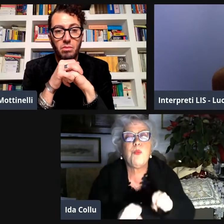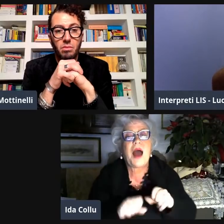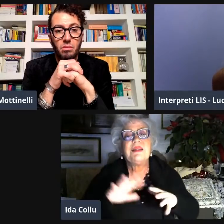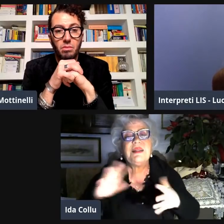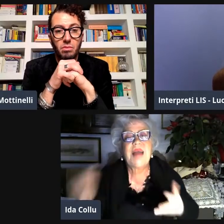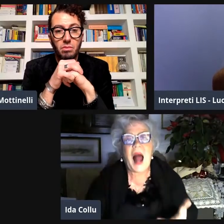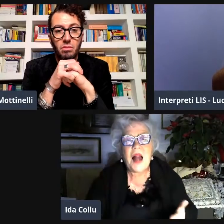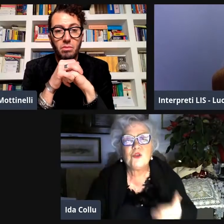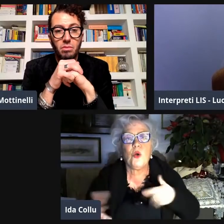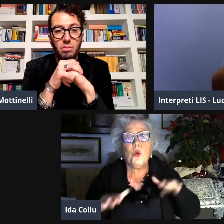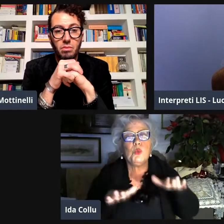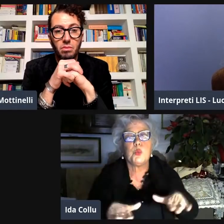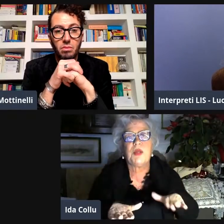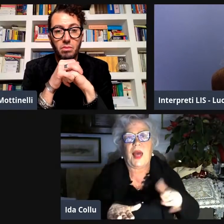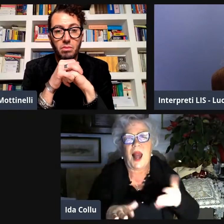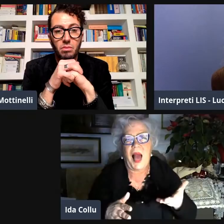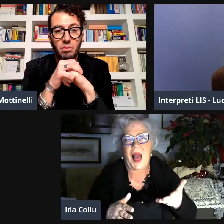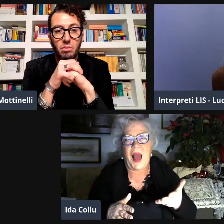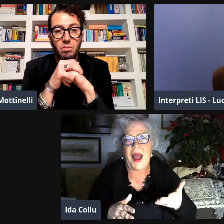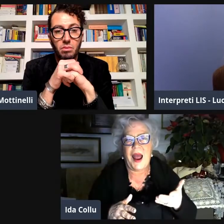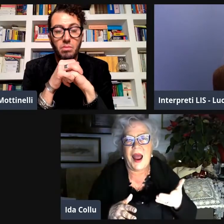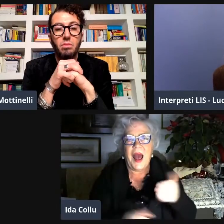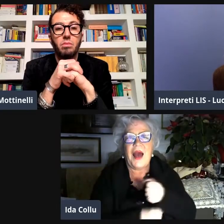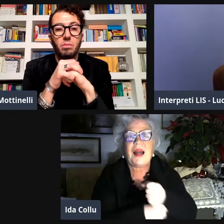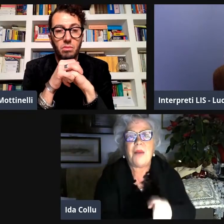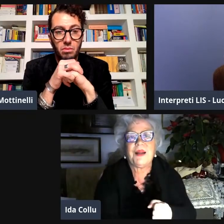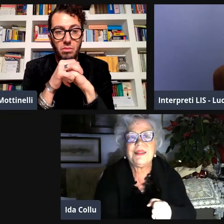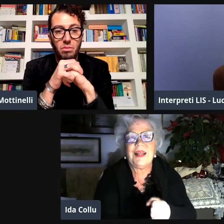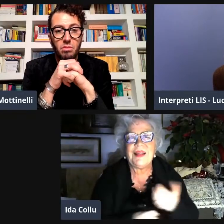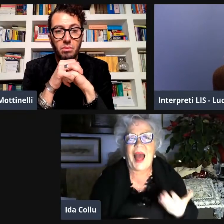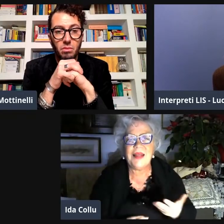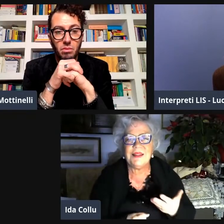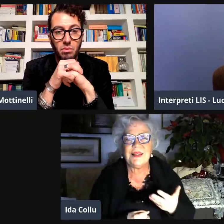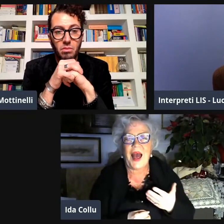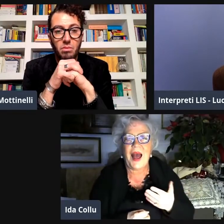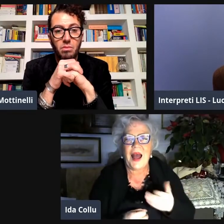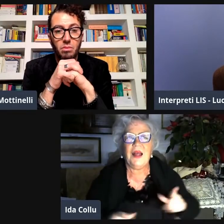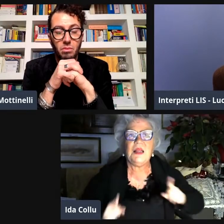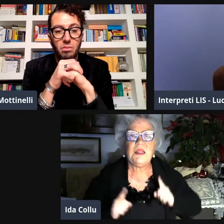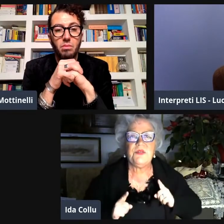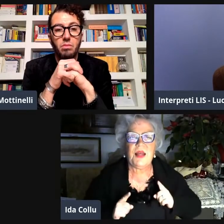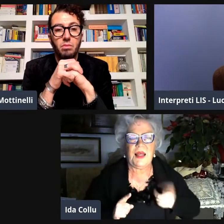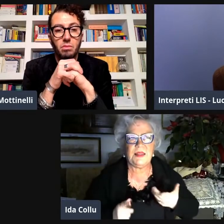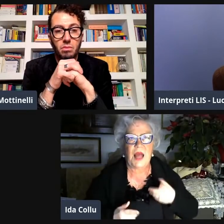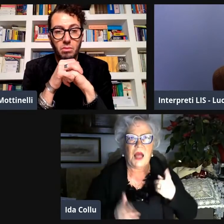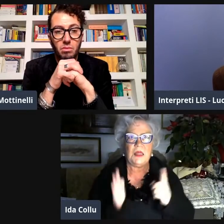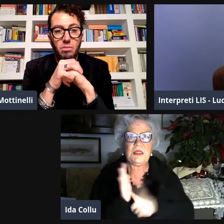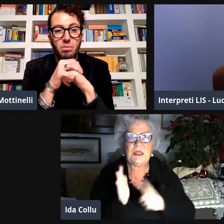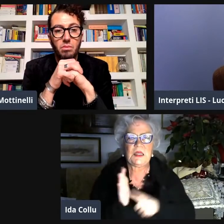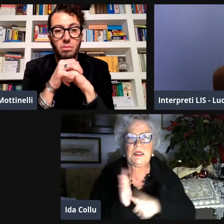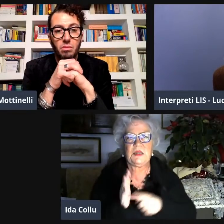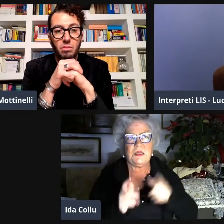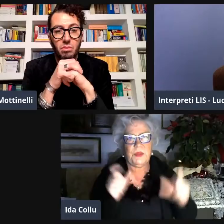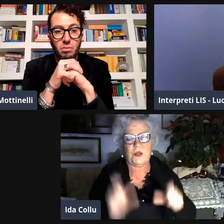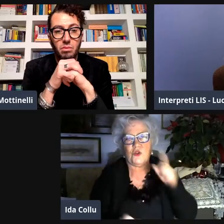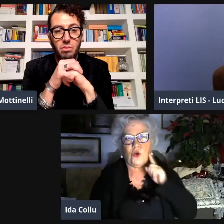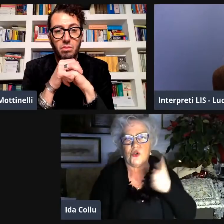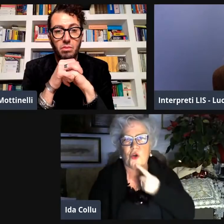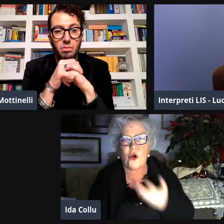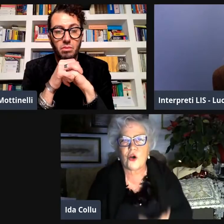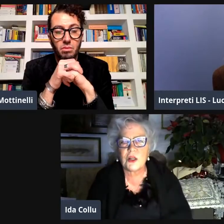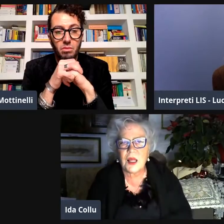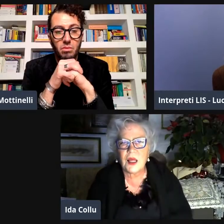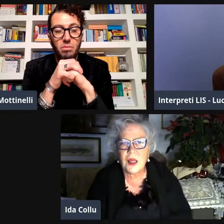si poteva negare questo perché era un qualcosa che noi dovevamo tutelare difendere